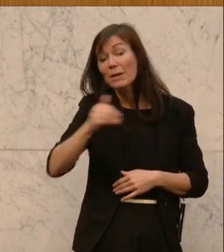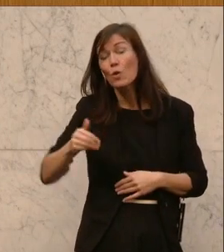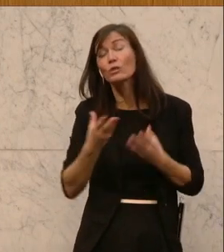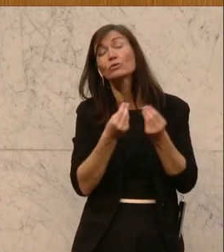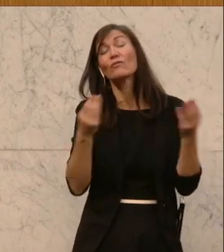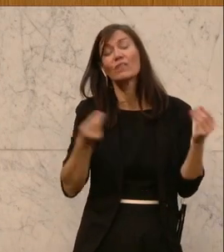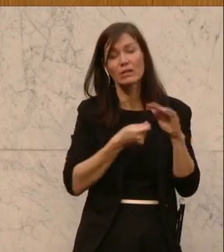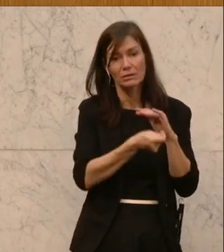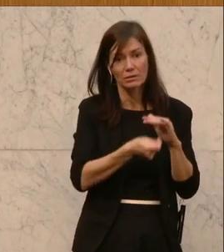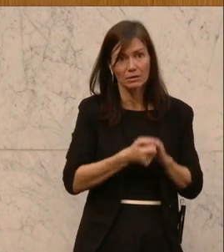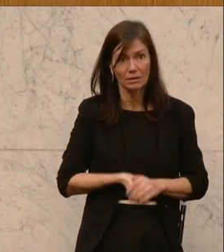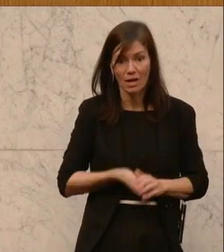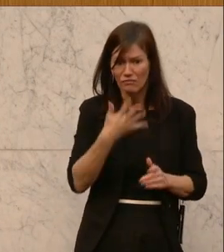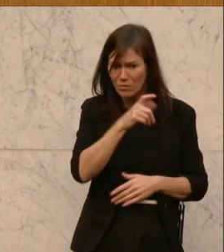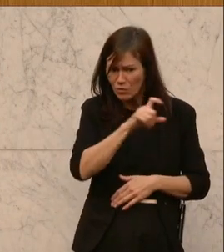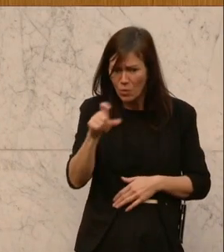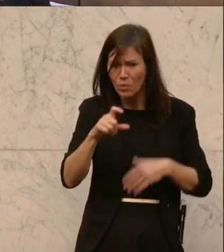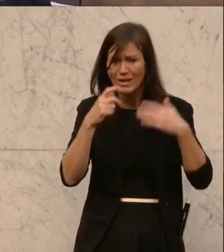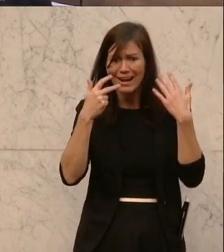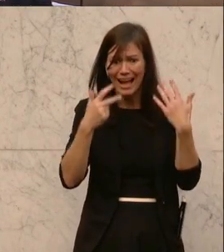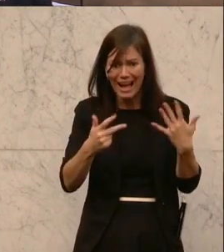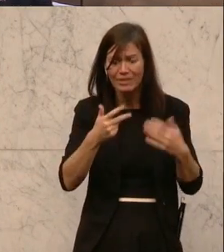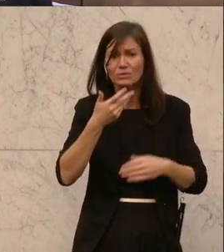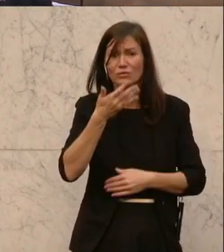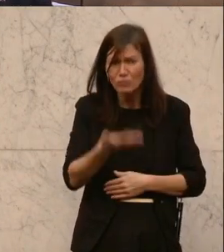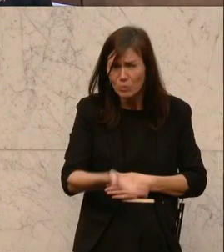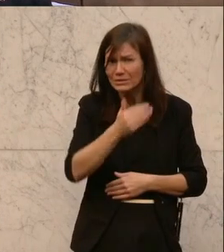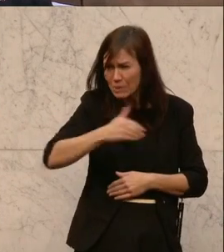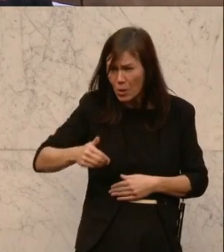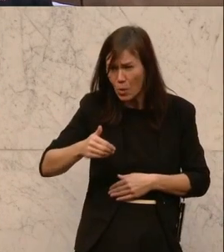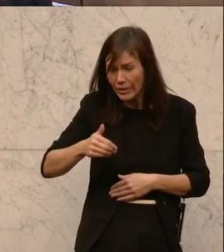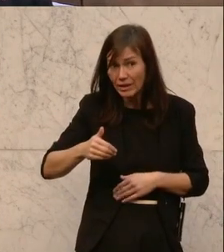598 Millionen und Sie reden das klein? Unverständlich, lieber Kollege.